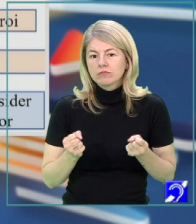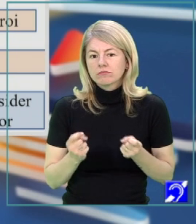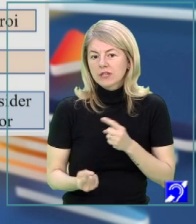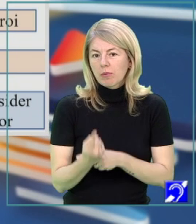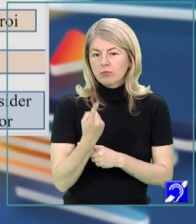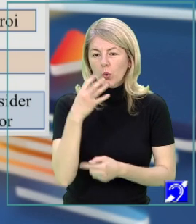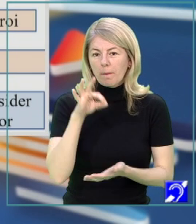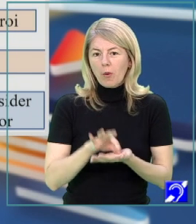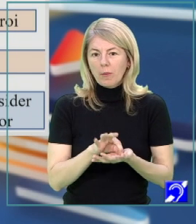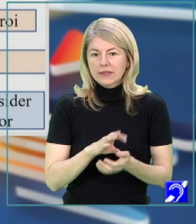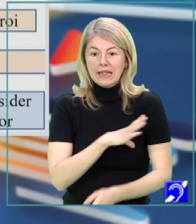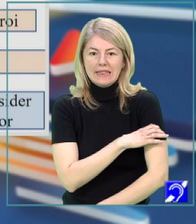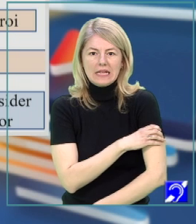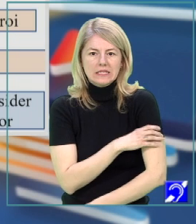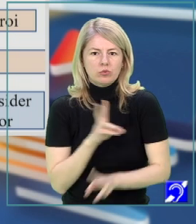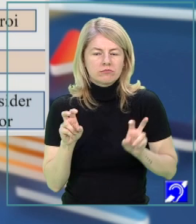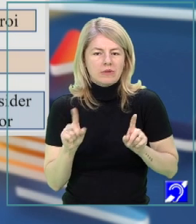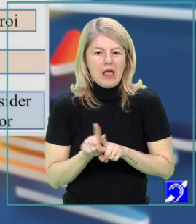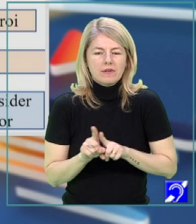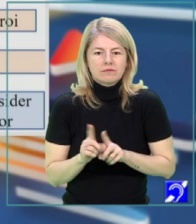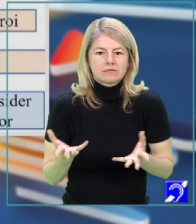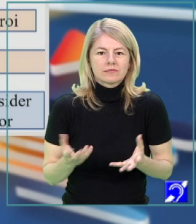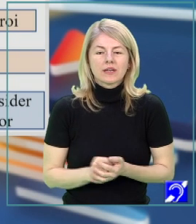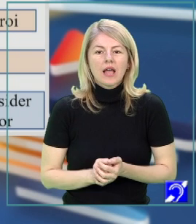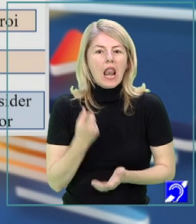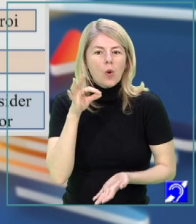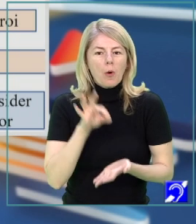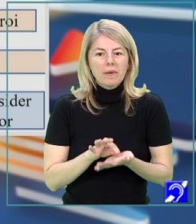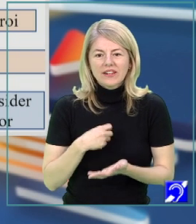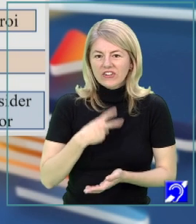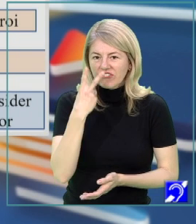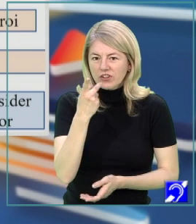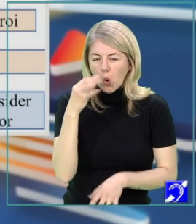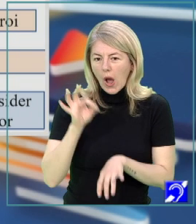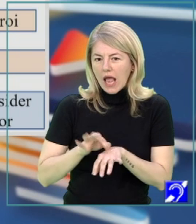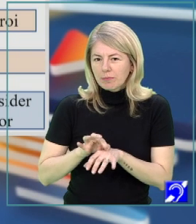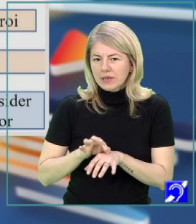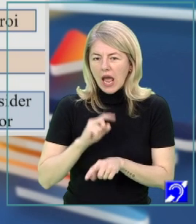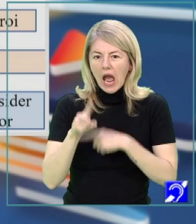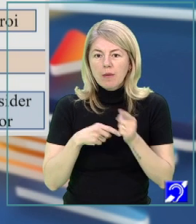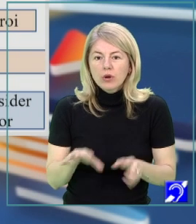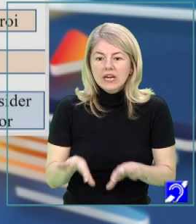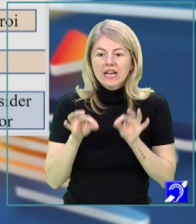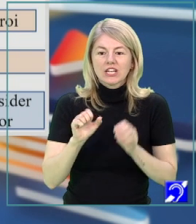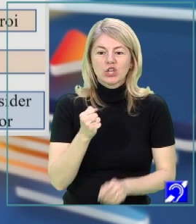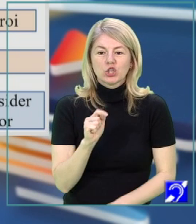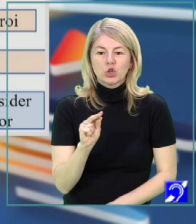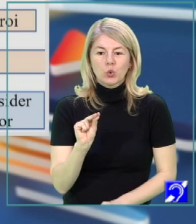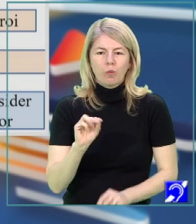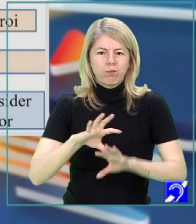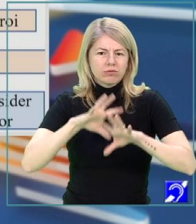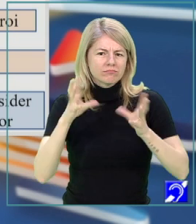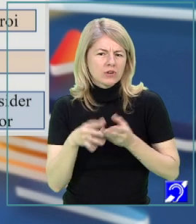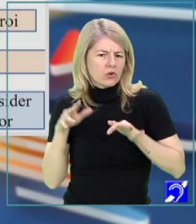apară un moment de tensiune, un punct culminant. La un moment dat văd o albină, apoi descopăr un întreg roi.